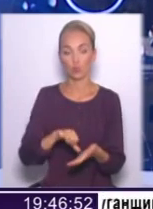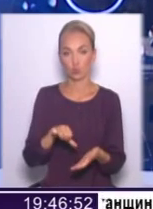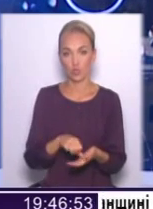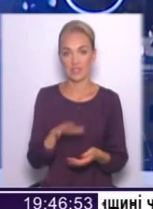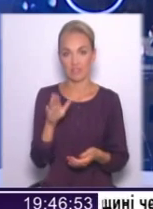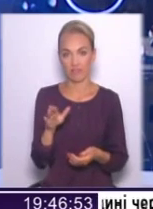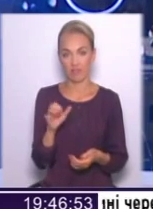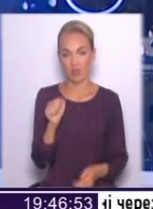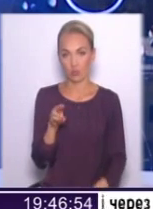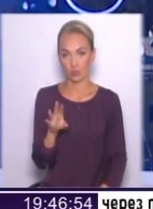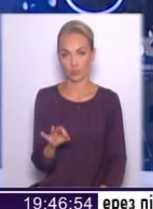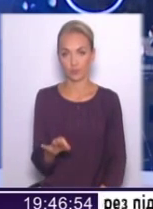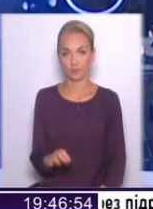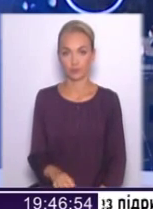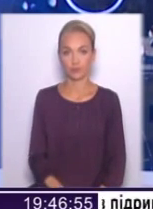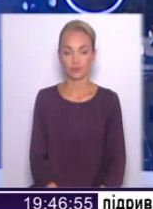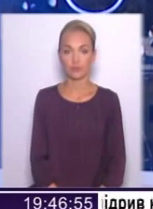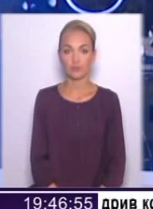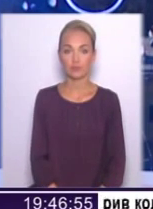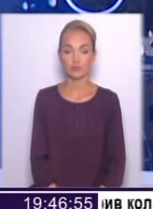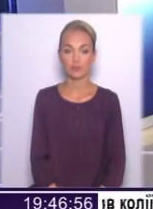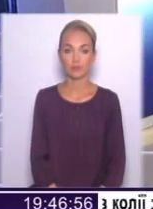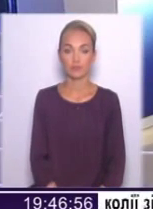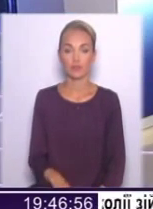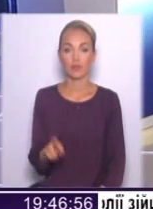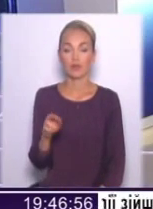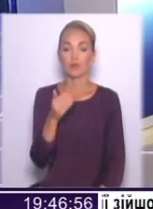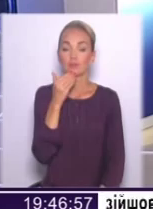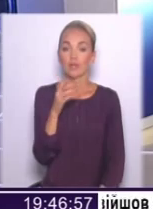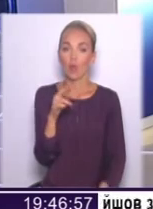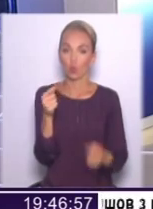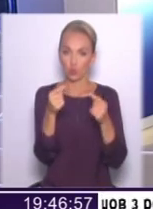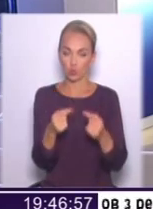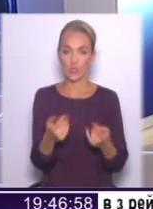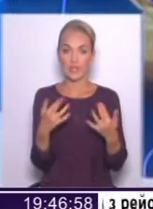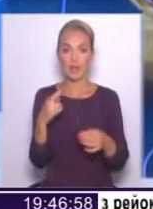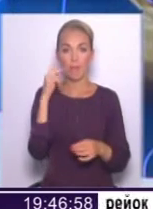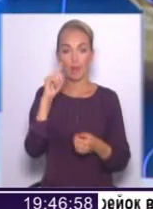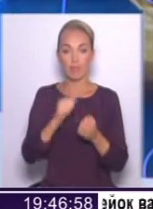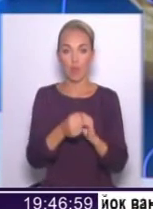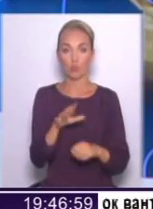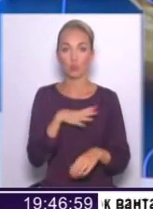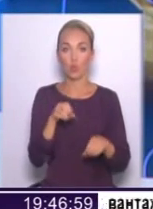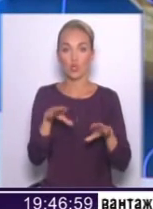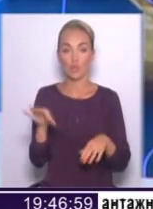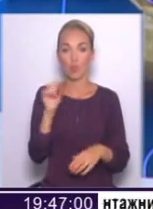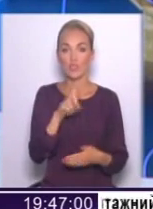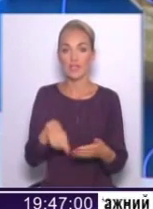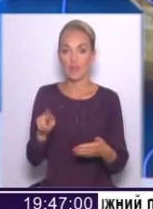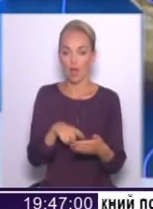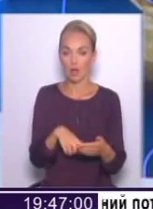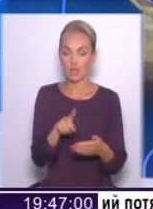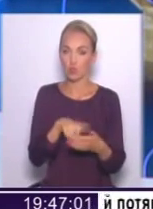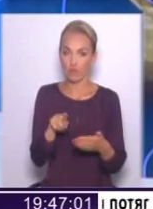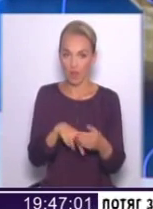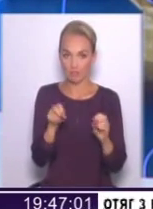антитерористичній операції. Я тут уточню. Наскільки я пам'ятаю, було рішення про скасування спецпенсій. Це